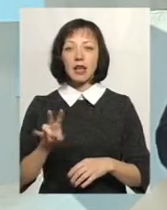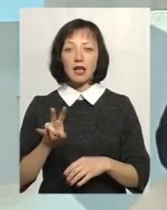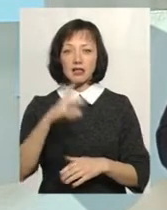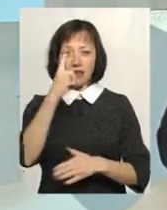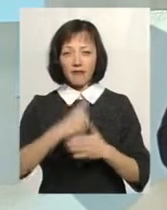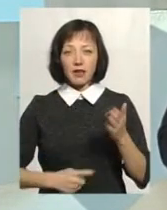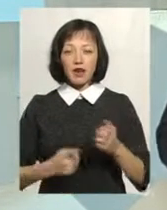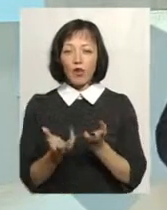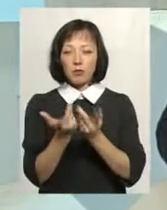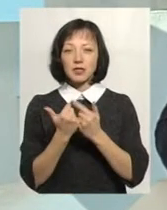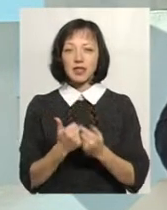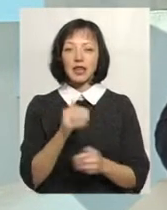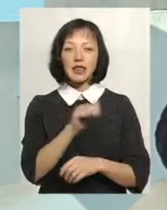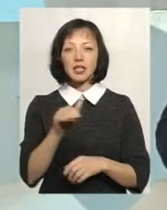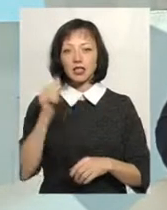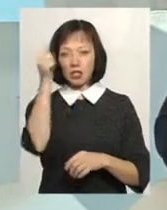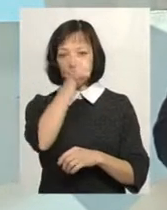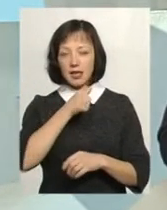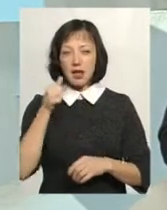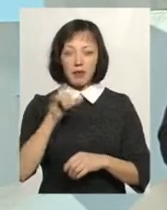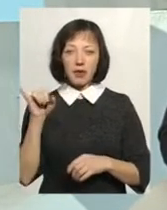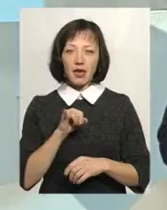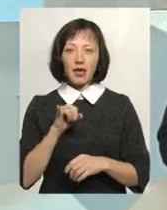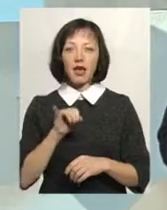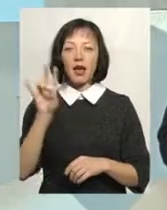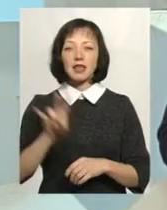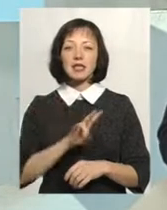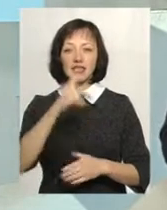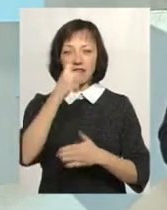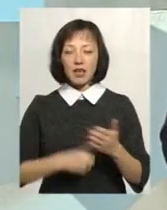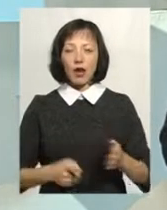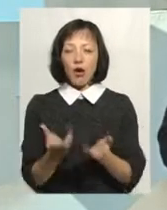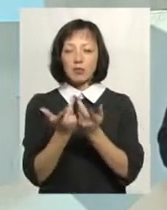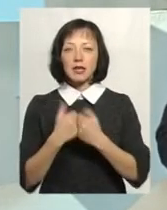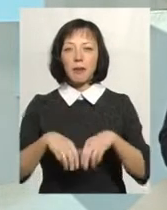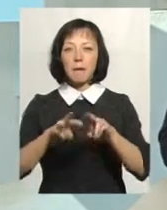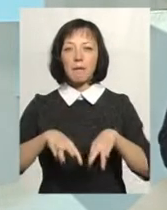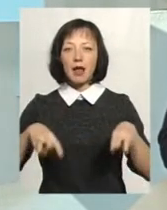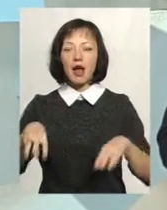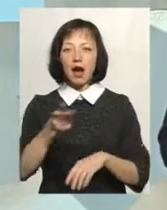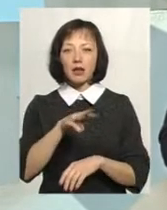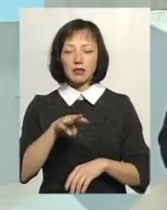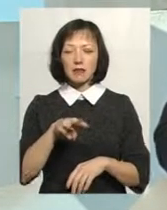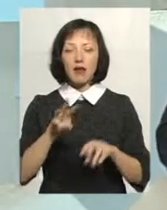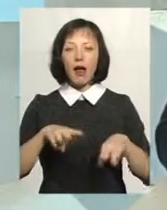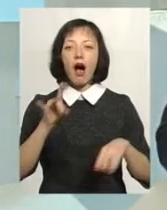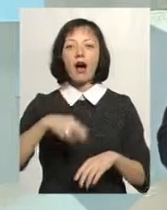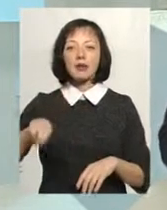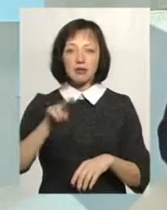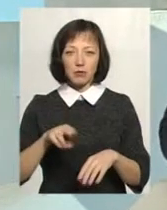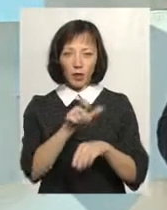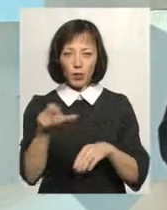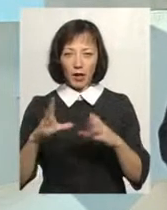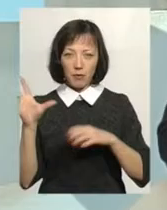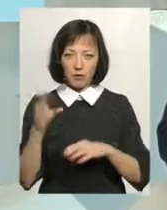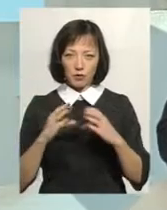тисячоліттями, і християнська віра обчислюється мільярдами людей, які йдуть за Господом Богом по всій землі.